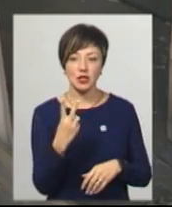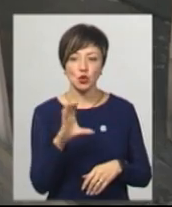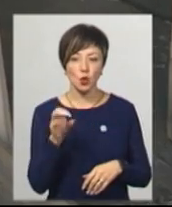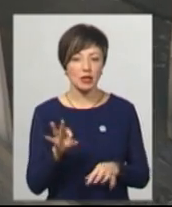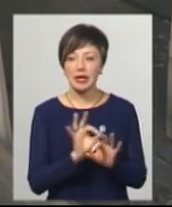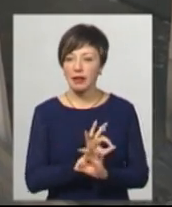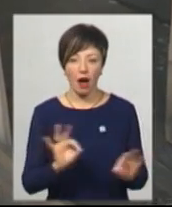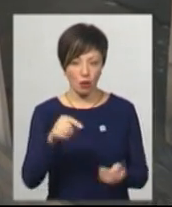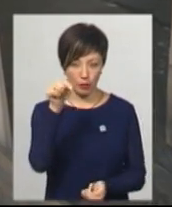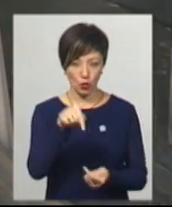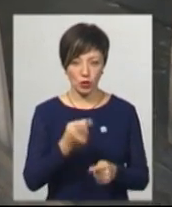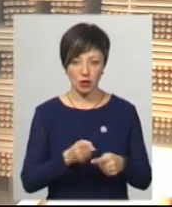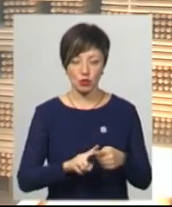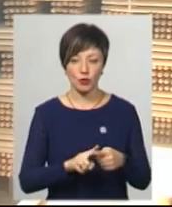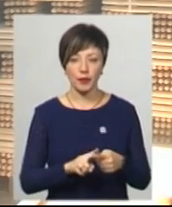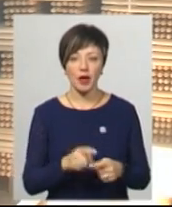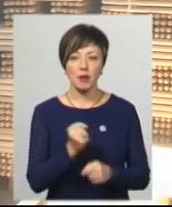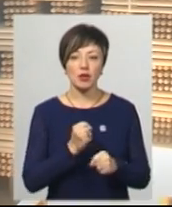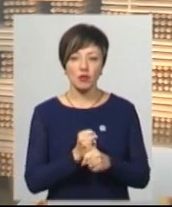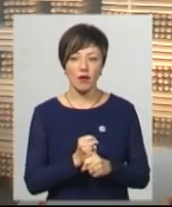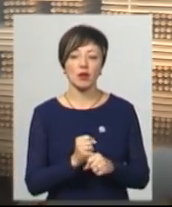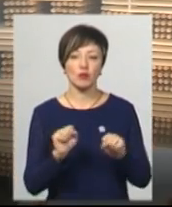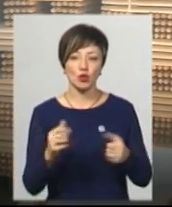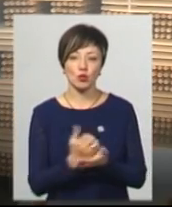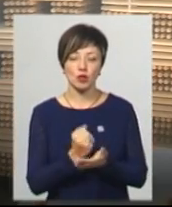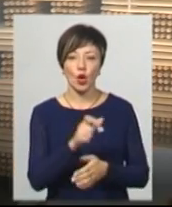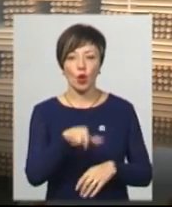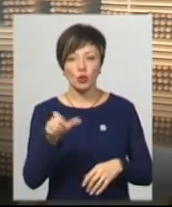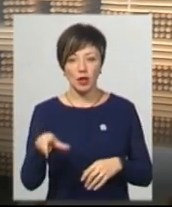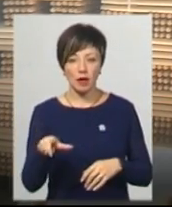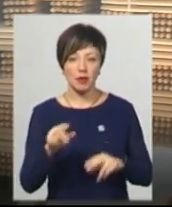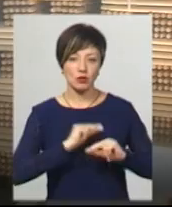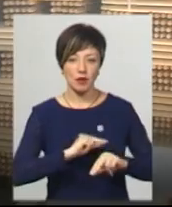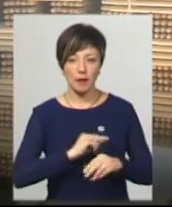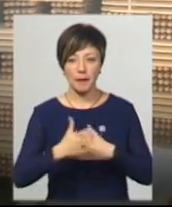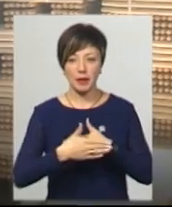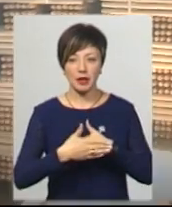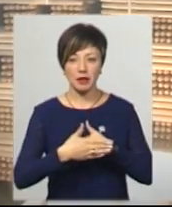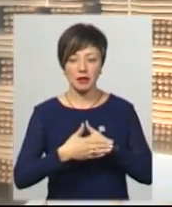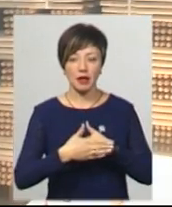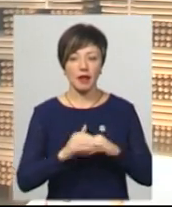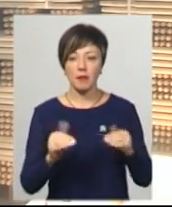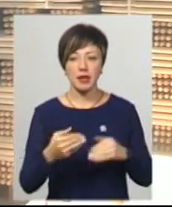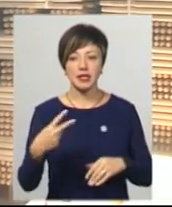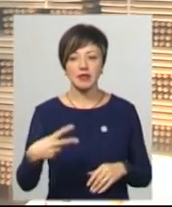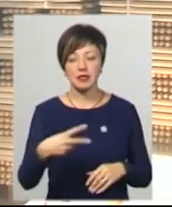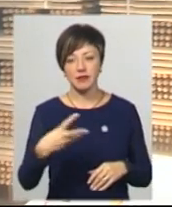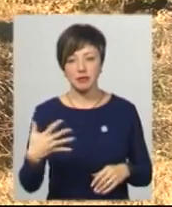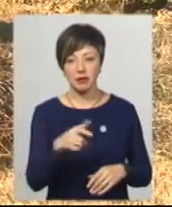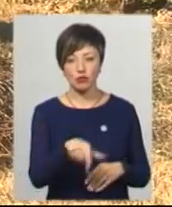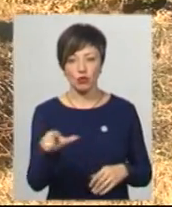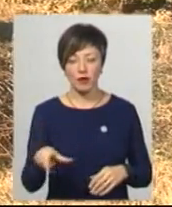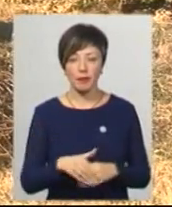ідеальний варіант, каже Анатолій Качуровський. Працювали б успішно, працювали б людей біля не менше 20-25.